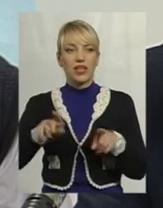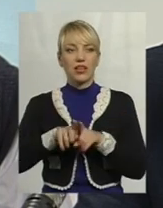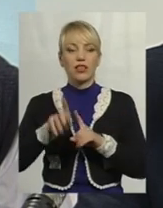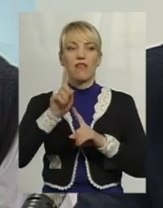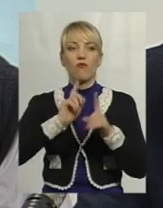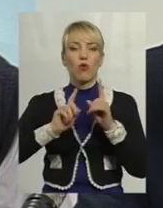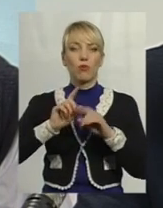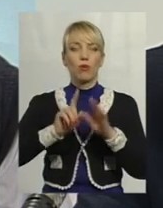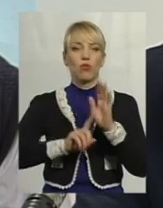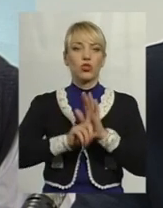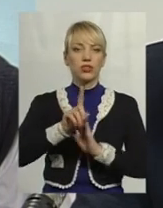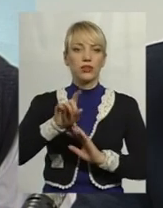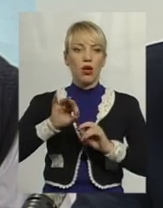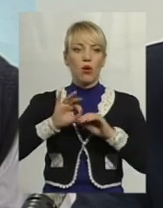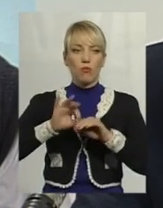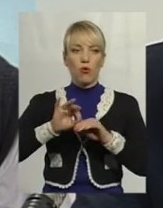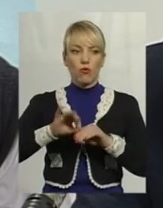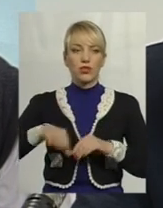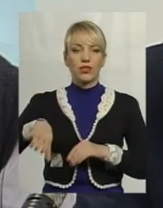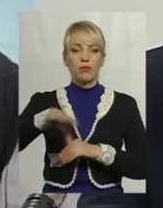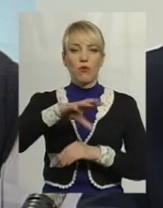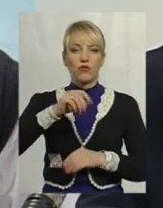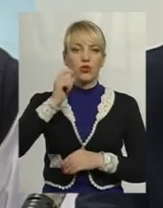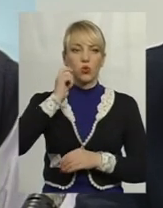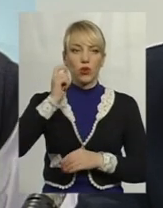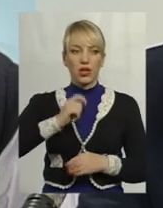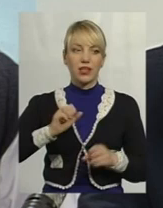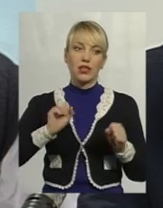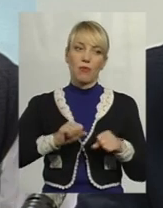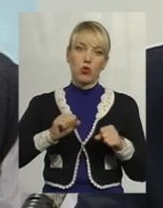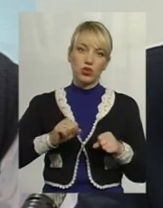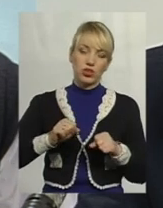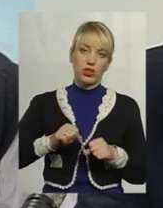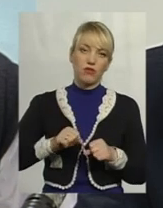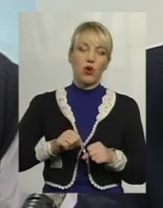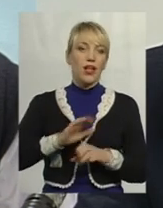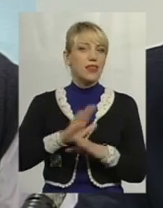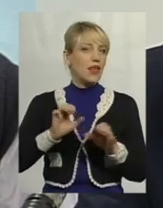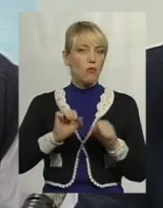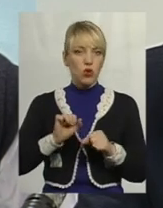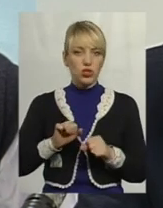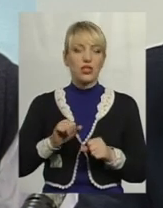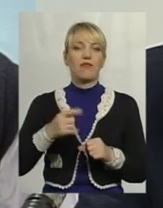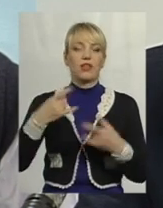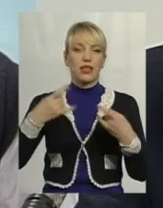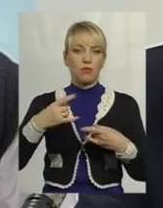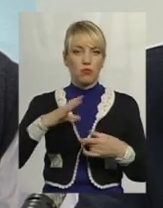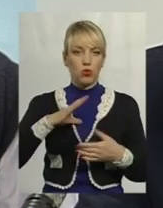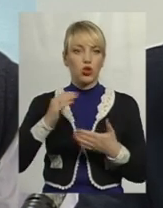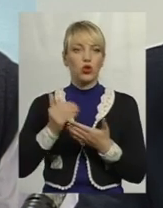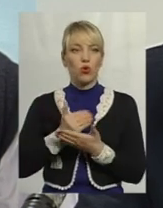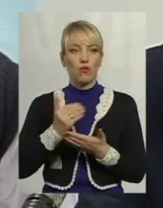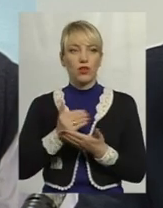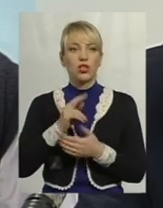по всій країні. Можливо, десь вже, неможливо, а і в телебаченні вже були новини, що